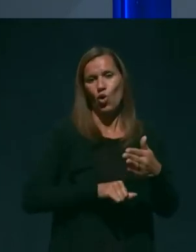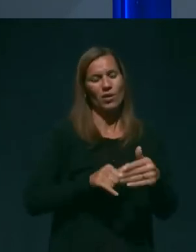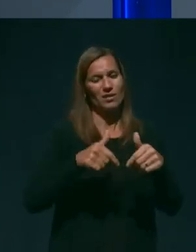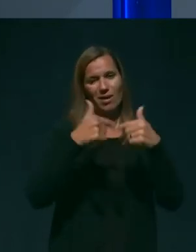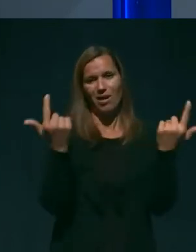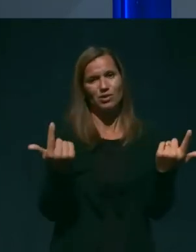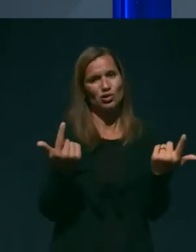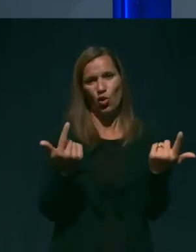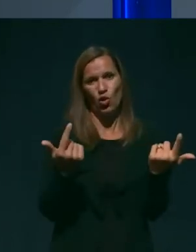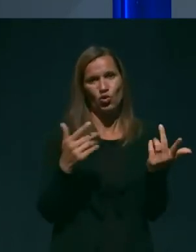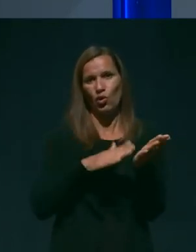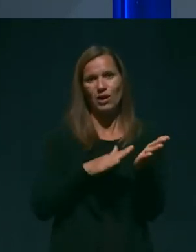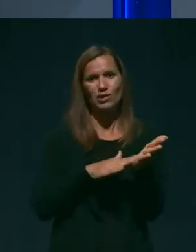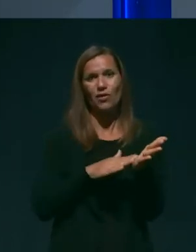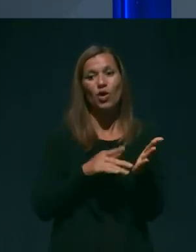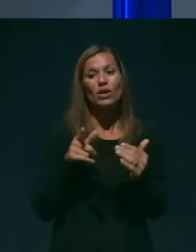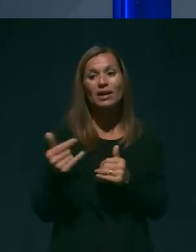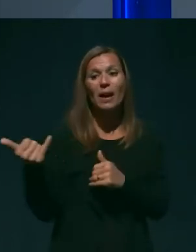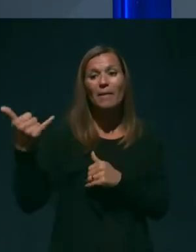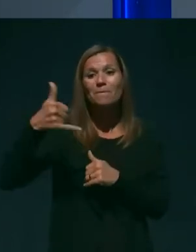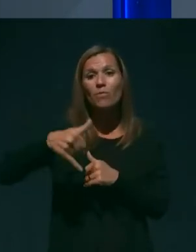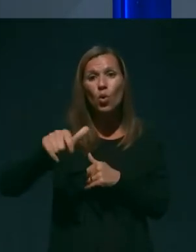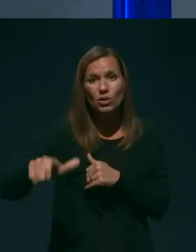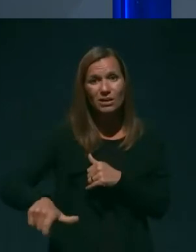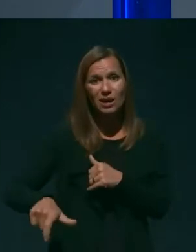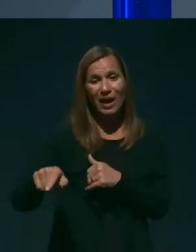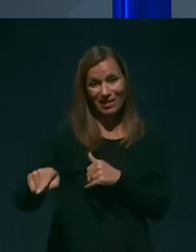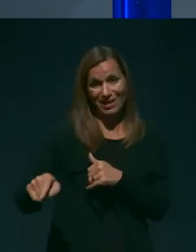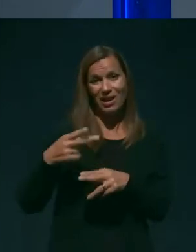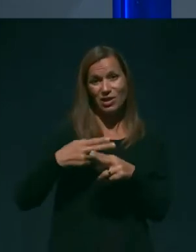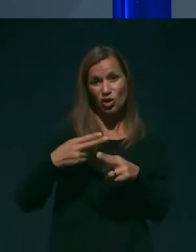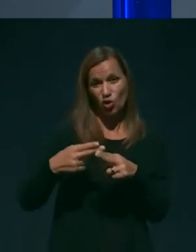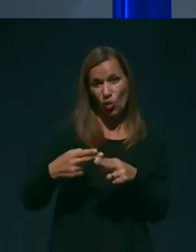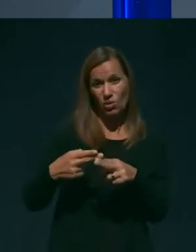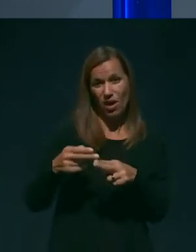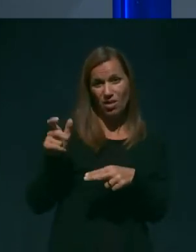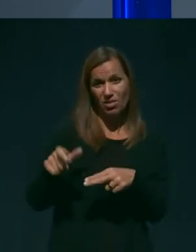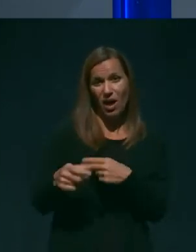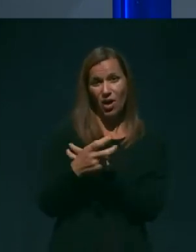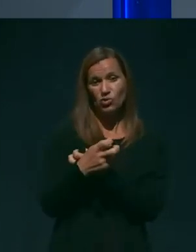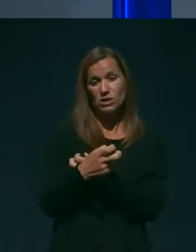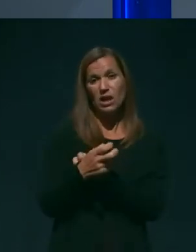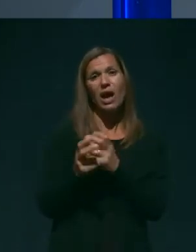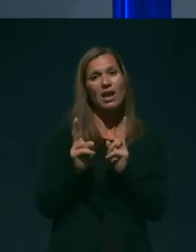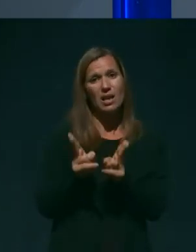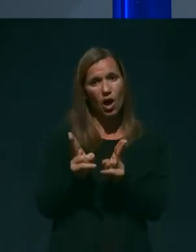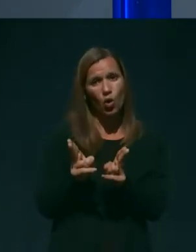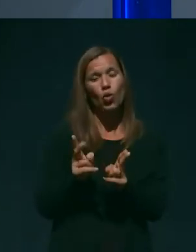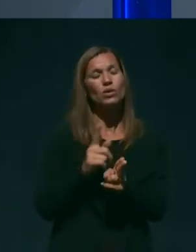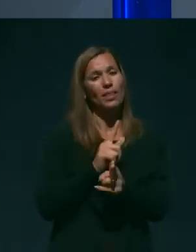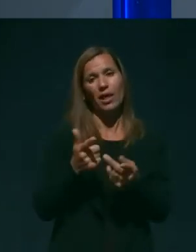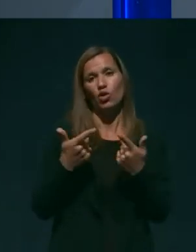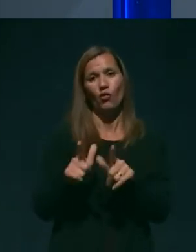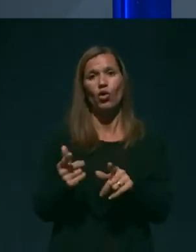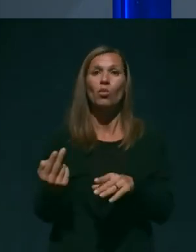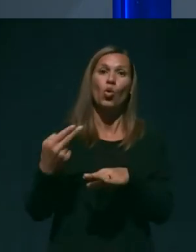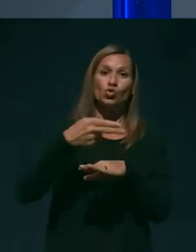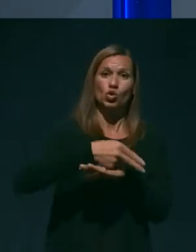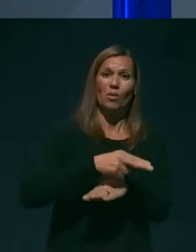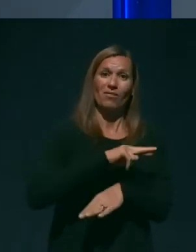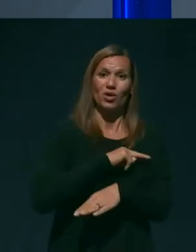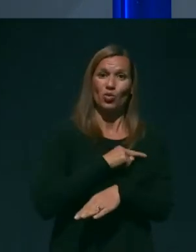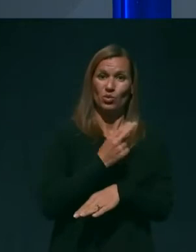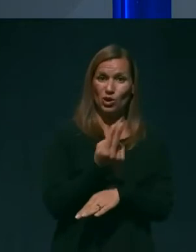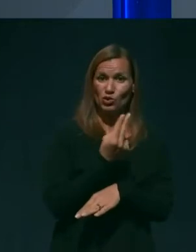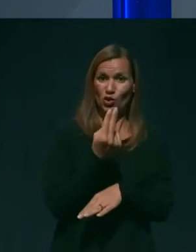da se lahko tega potnika oziroma tega državljana Avstrije ne dovoli, da se mu ne dovoli vstopa v Republiku Slovenijo in je